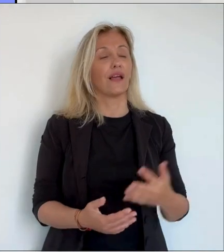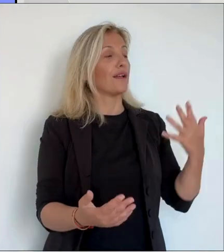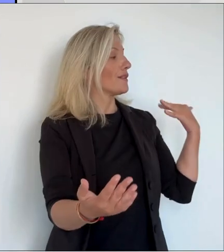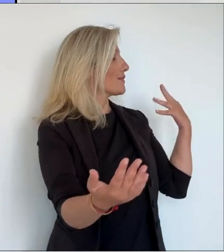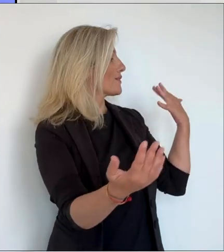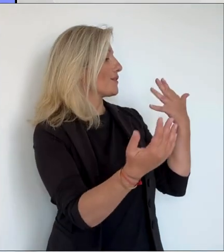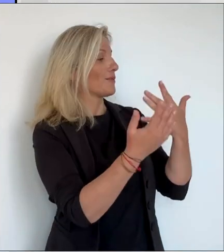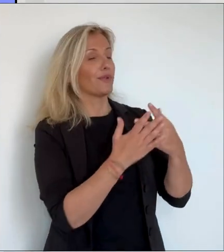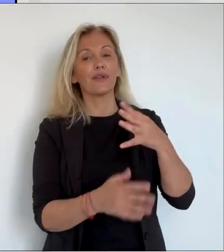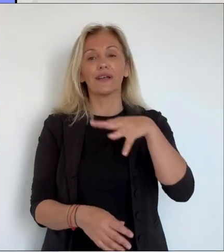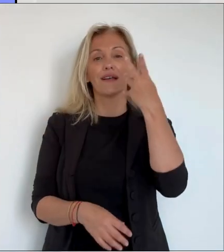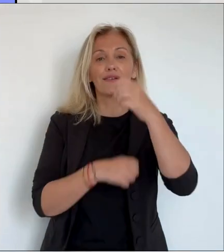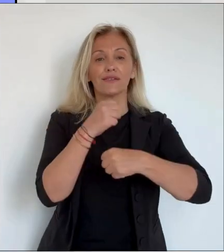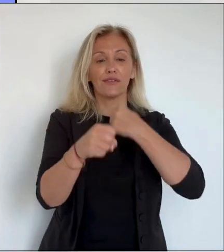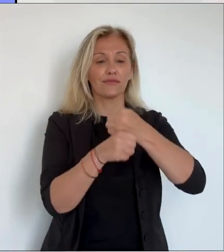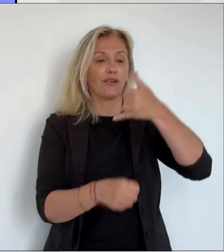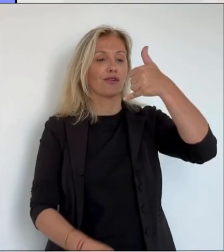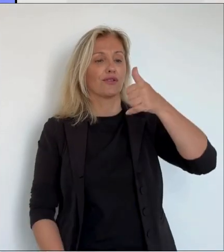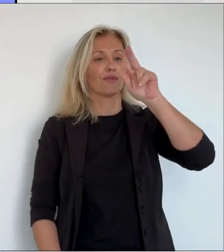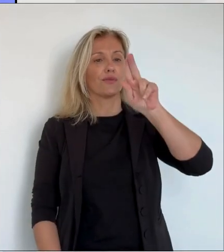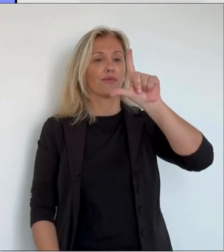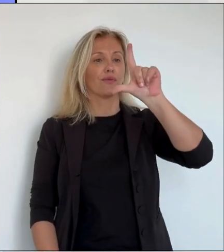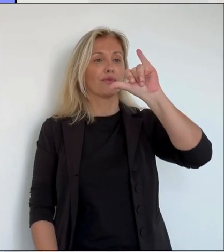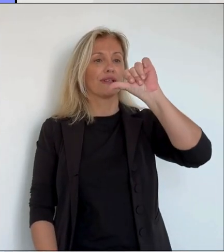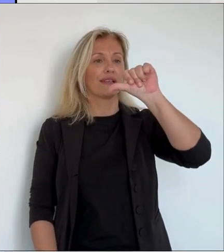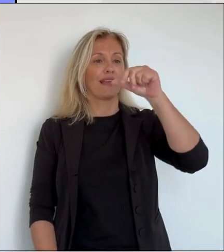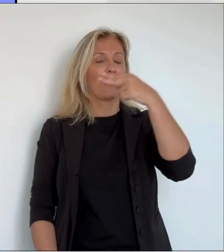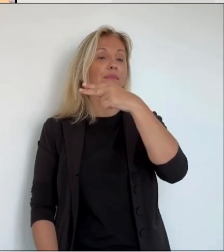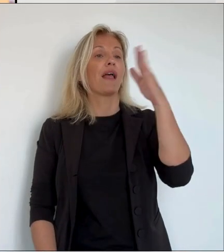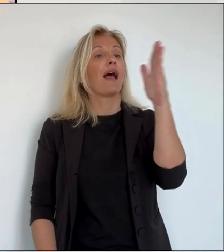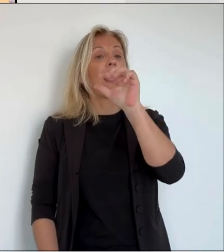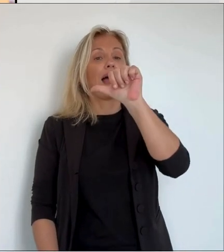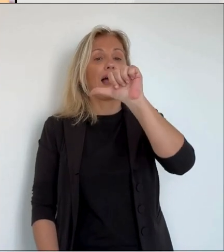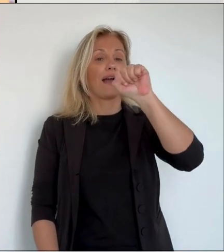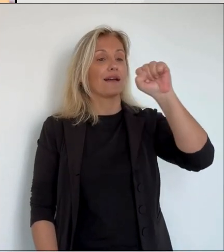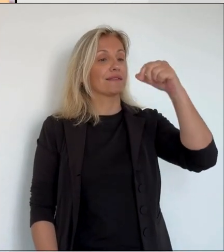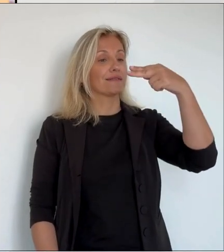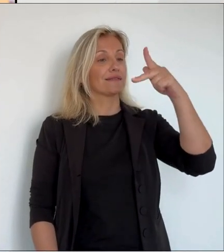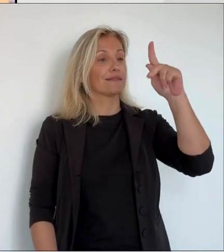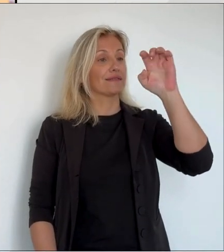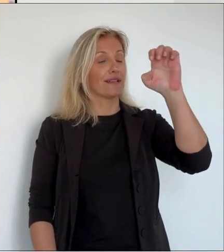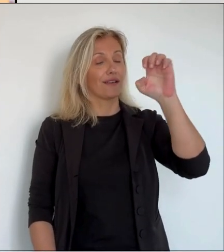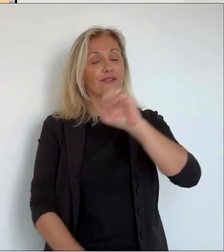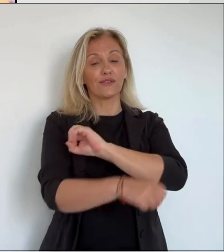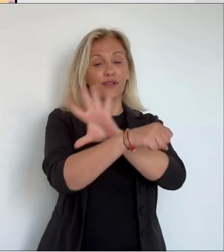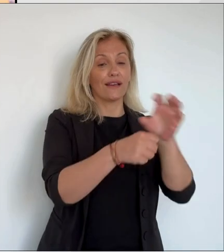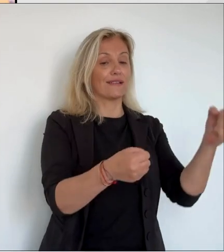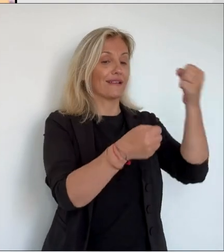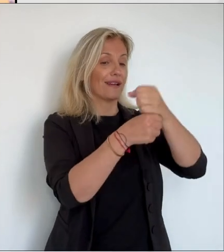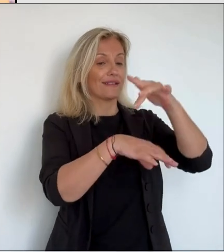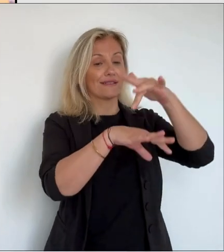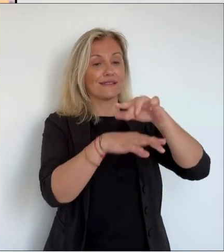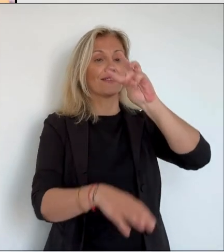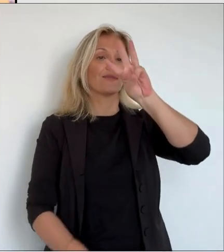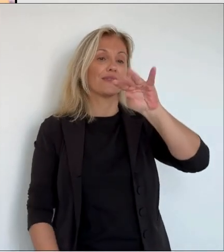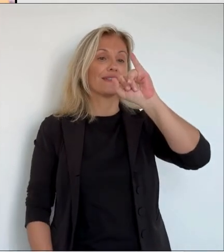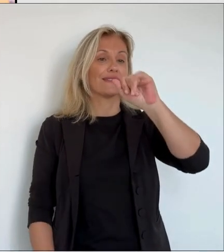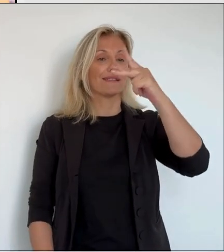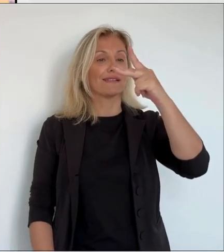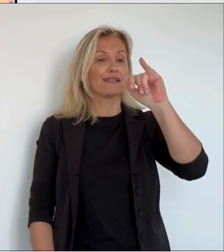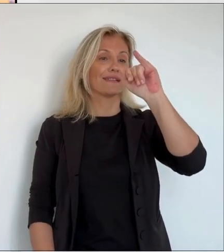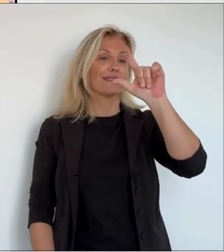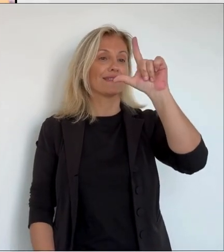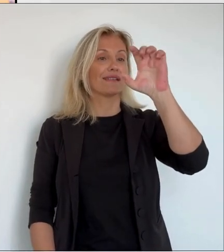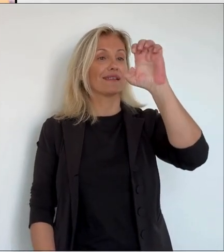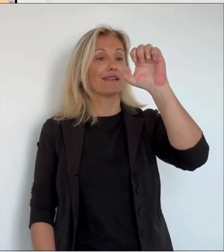14 ans que Julian Assange, journaliste fondateur du site Wikileaks, est privé de liberté. Depuis 5 ans, il se trouve dans une prison